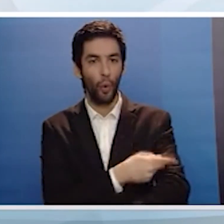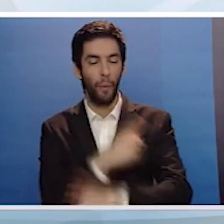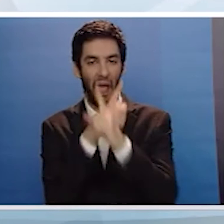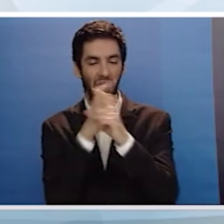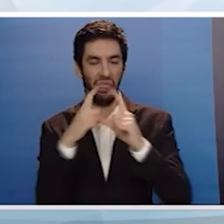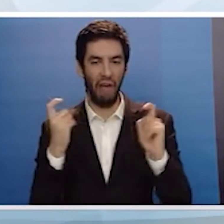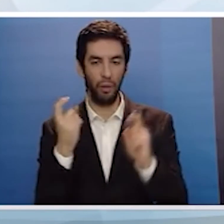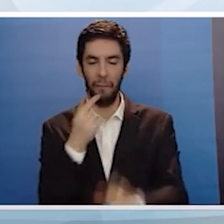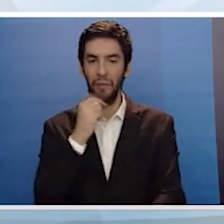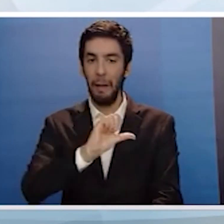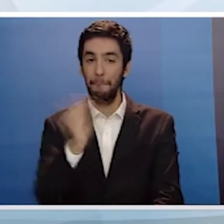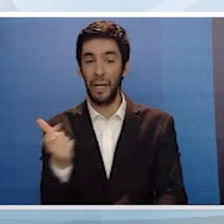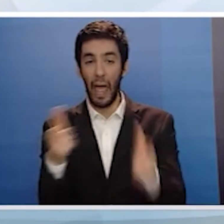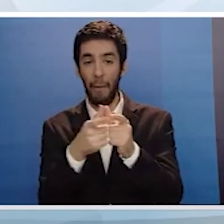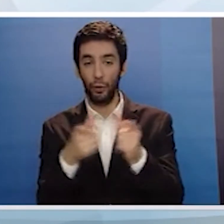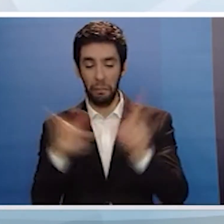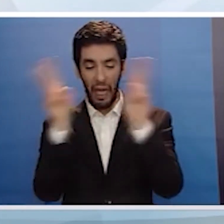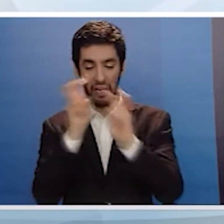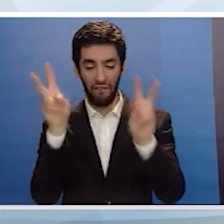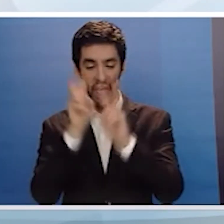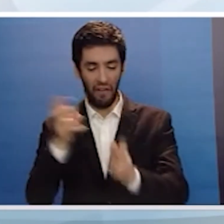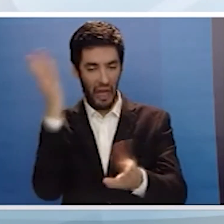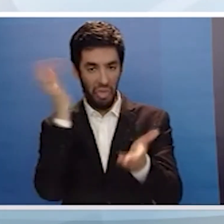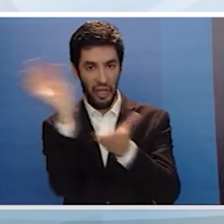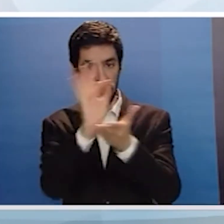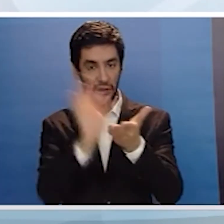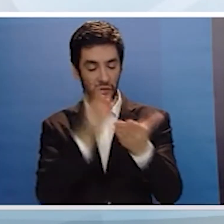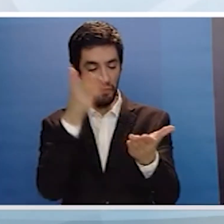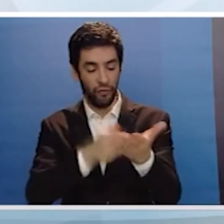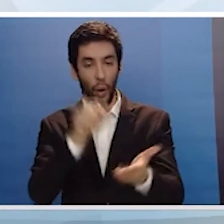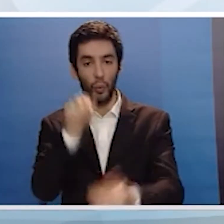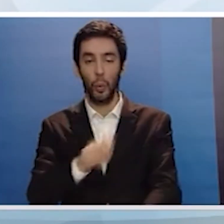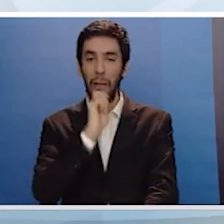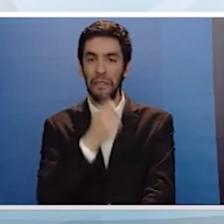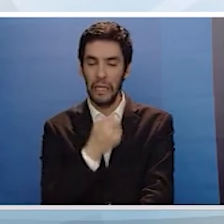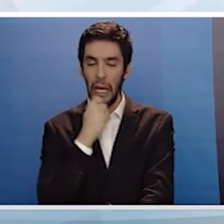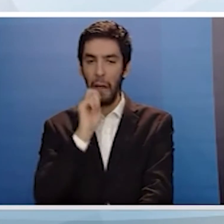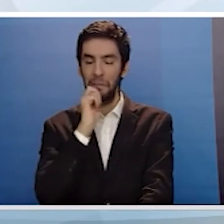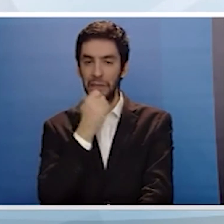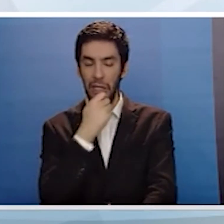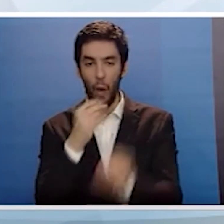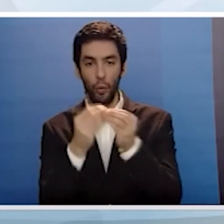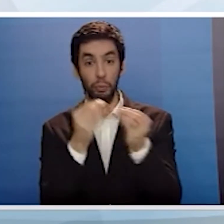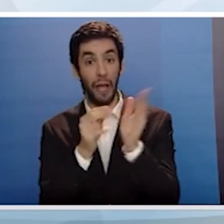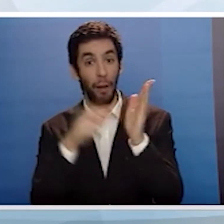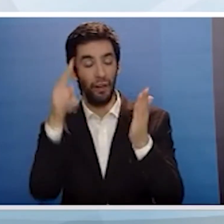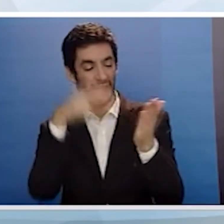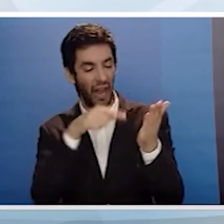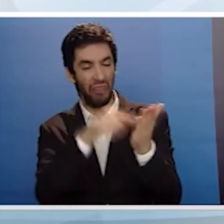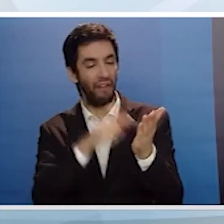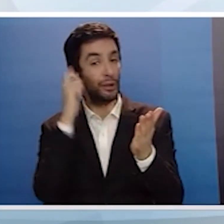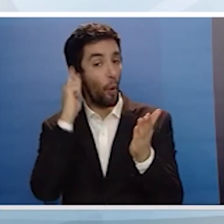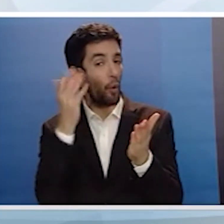άλλα που βρίσκονται τα πορίσματα των ερευνητικών επιτροπών γιατί δεν δίνονται στη δημοσιότητα γιατί αρνούνται να κατατεθούν στη Βουλή